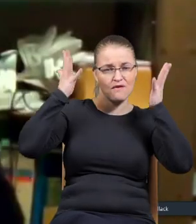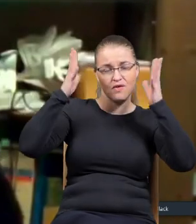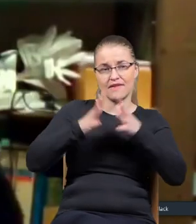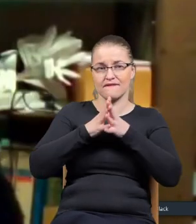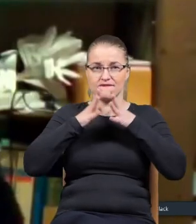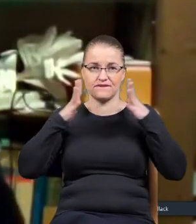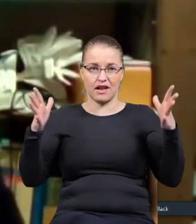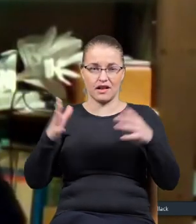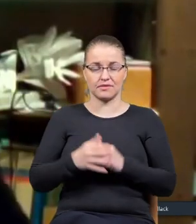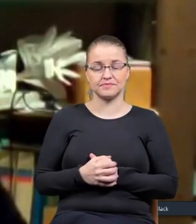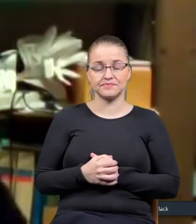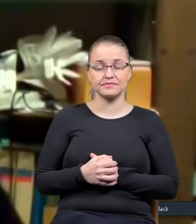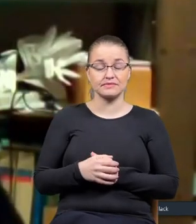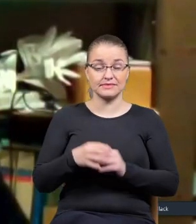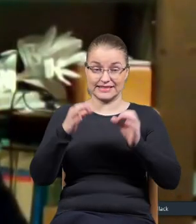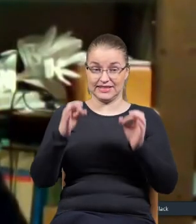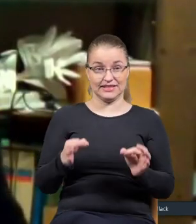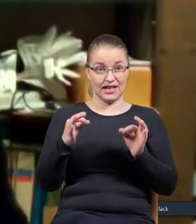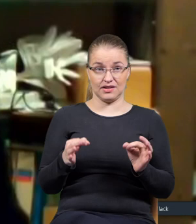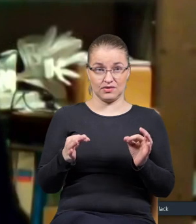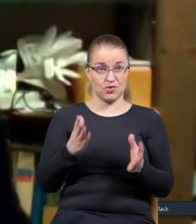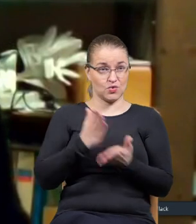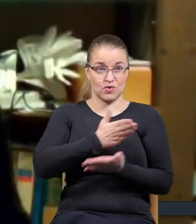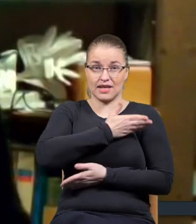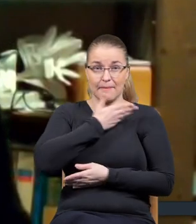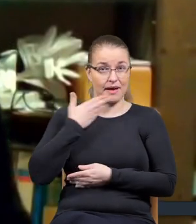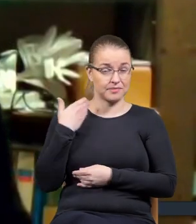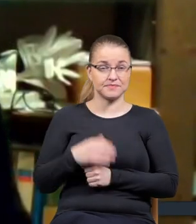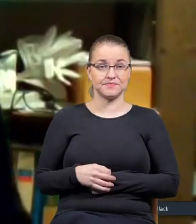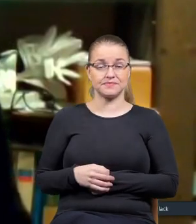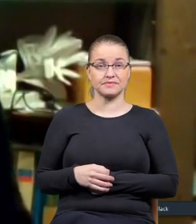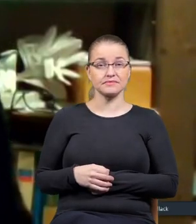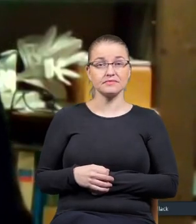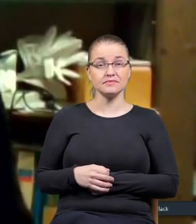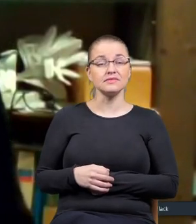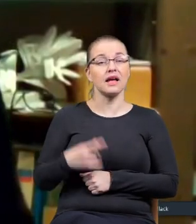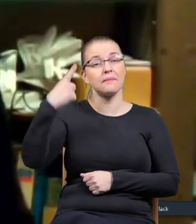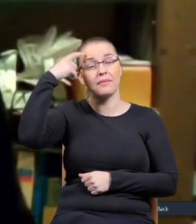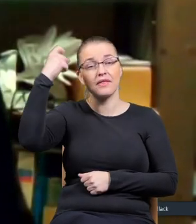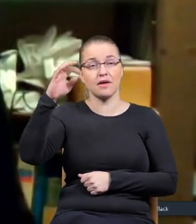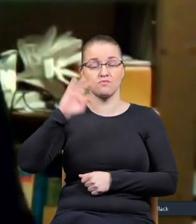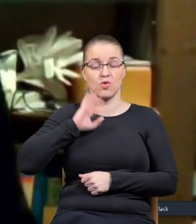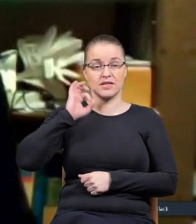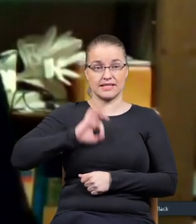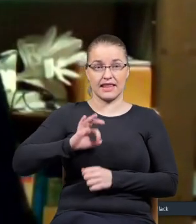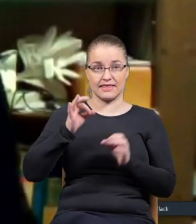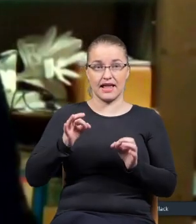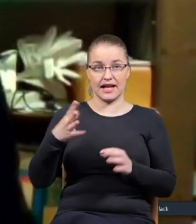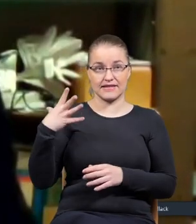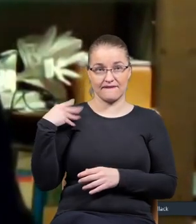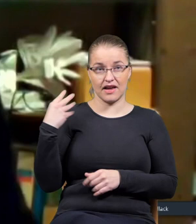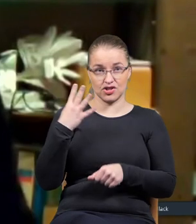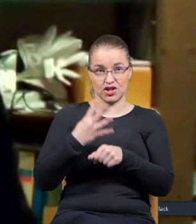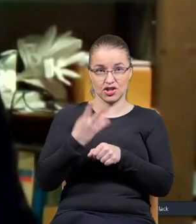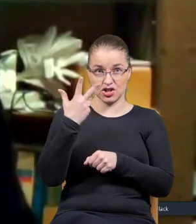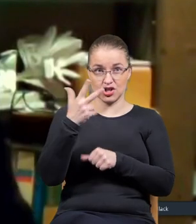wtedy, ale dzisiaj tego już nie ma. Pamiętam, mój syn teraz ma 42, 3